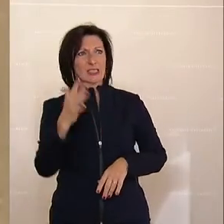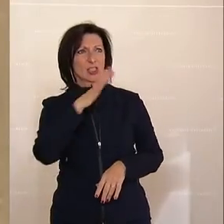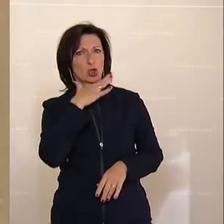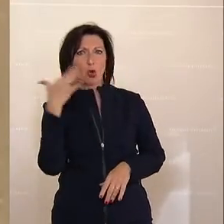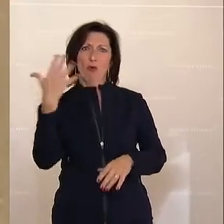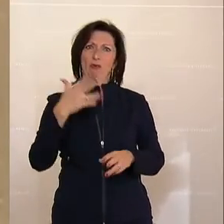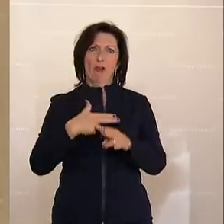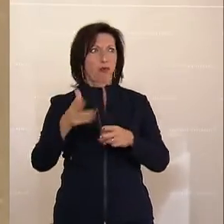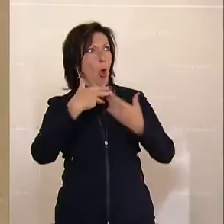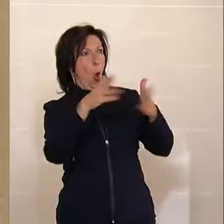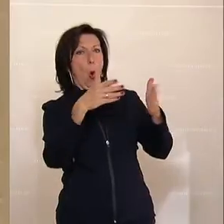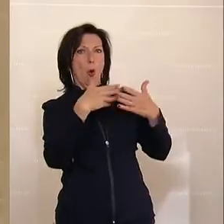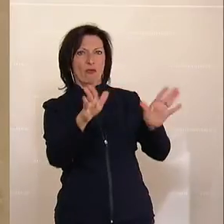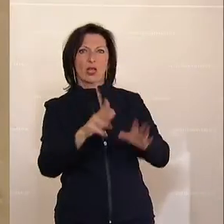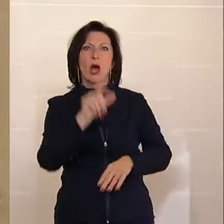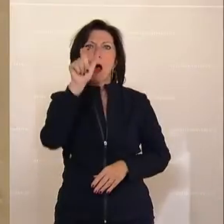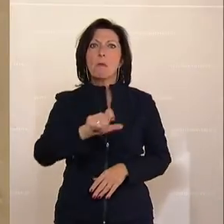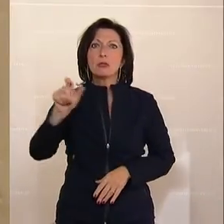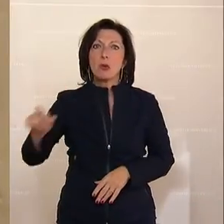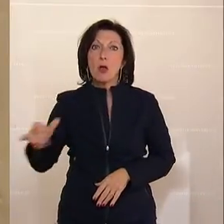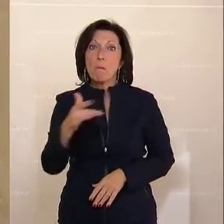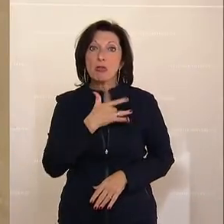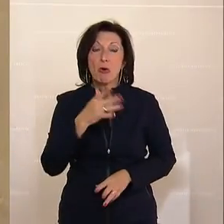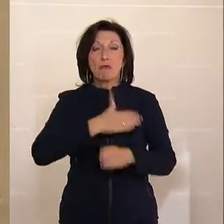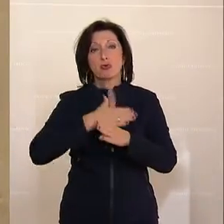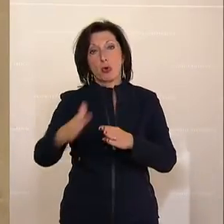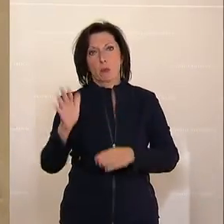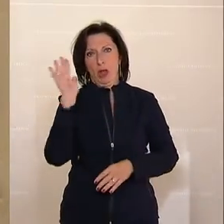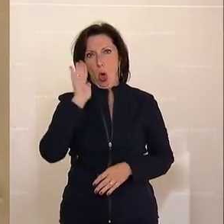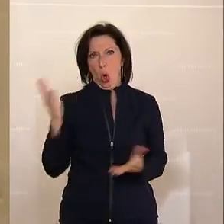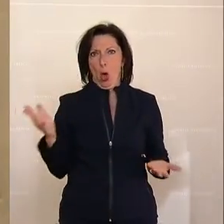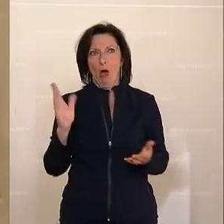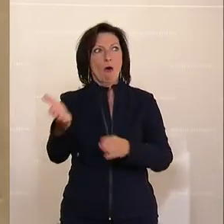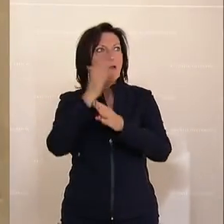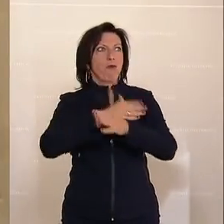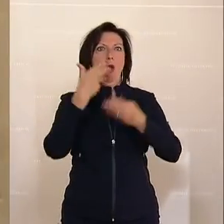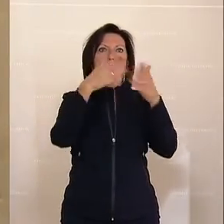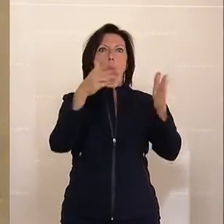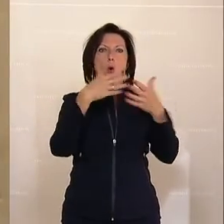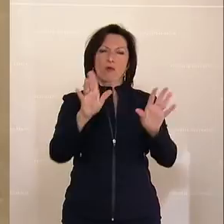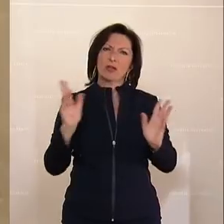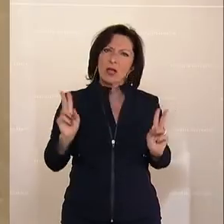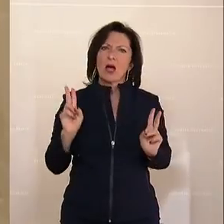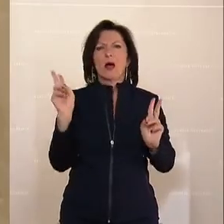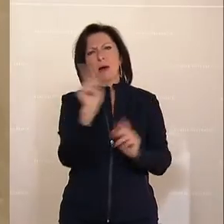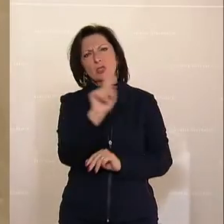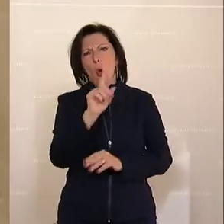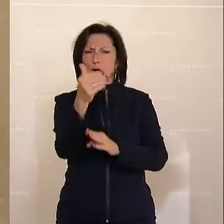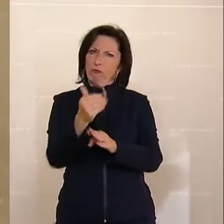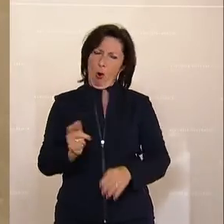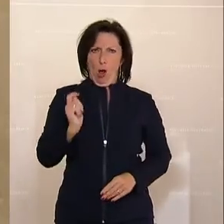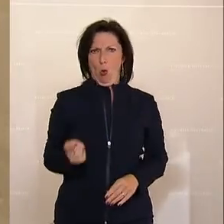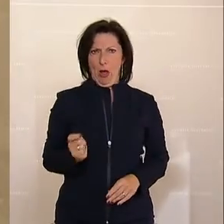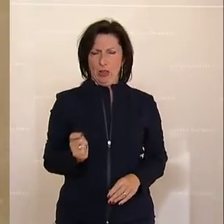Öffentlichkeit geht, bevor es die Betroffenen überhaupt erfahren. Und ich glaube schon, dass man erwarten darf, keine Vorverurteilungen, dass man die